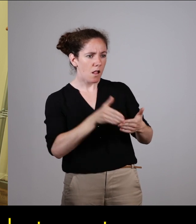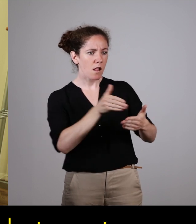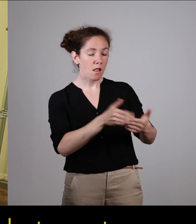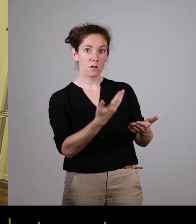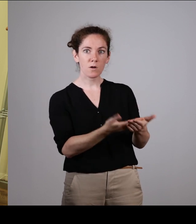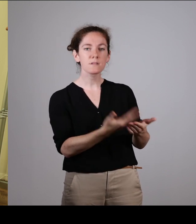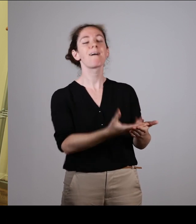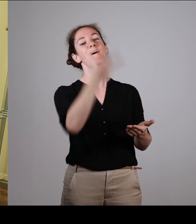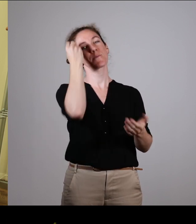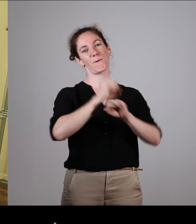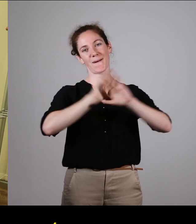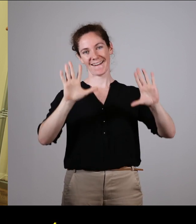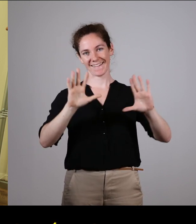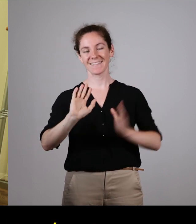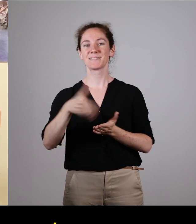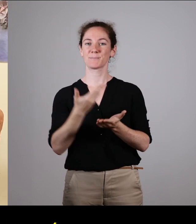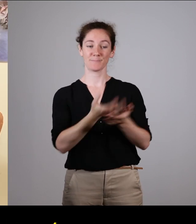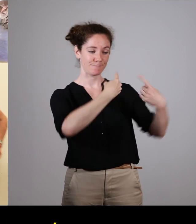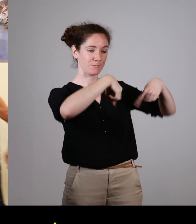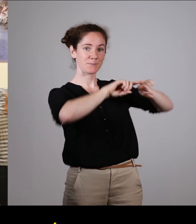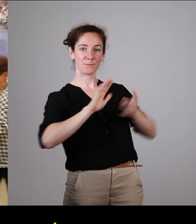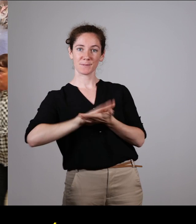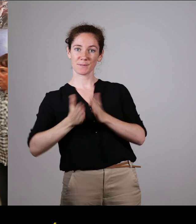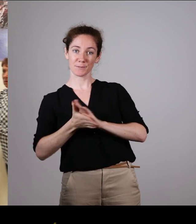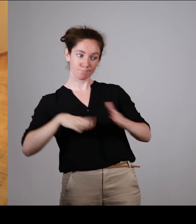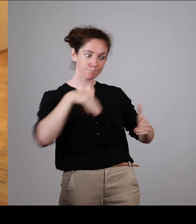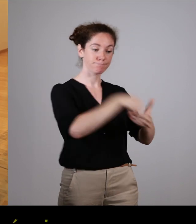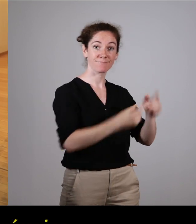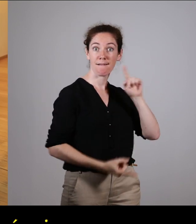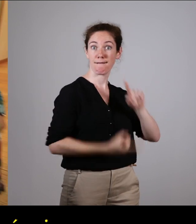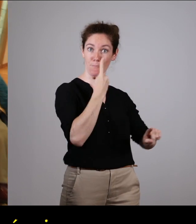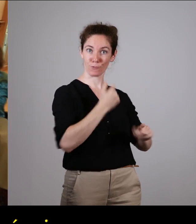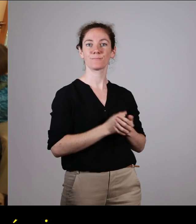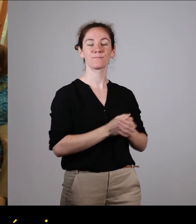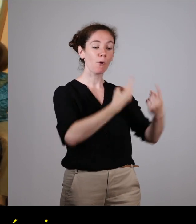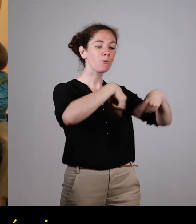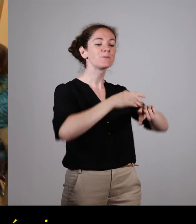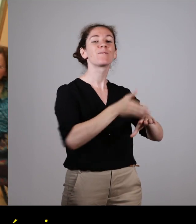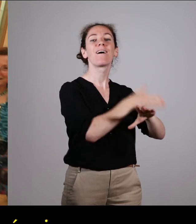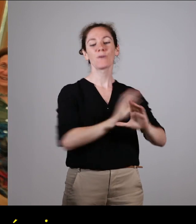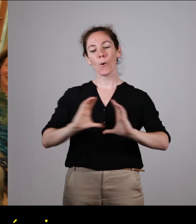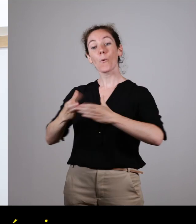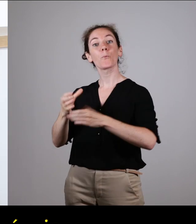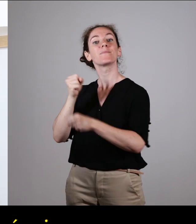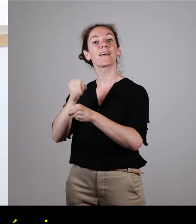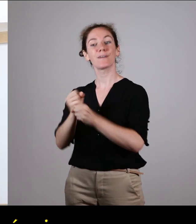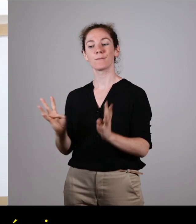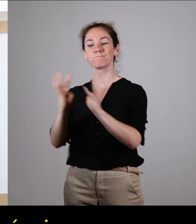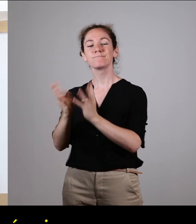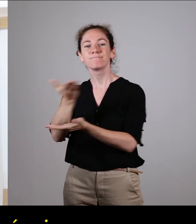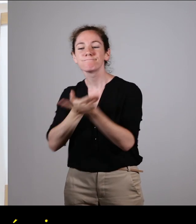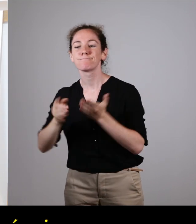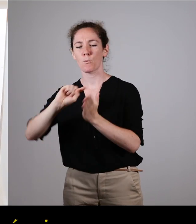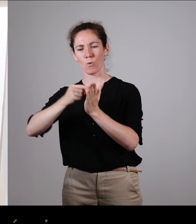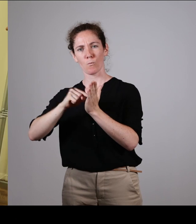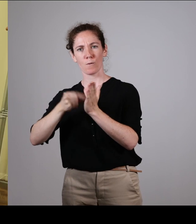vit la personne handicapée. Donc, il faut que l'association soit présente. Aujourd'hui, grâce à ces réunions, on